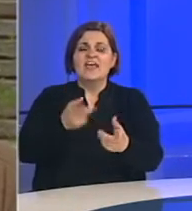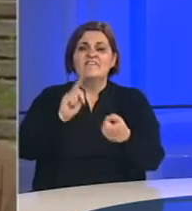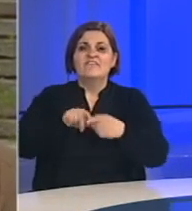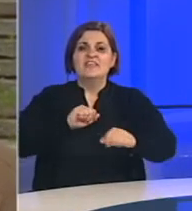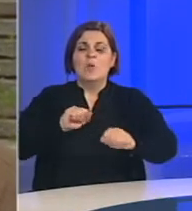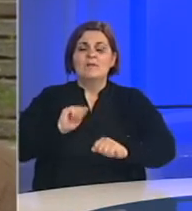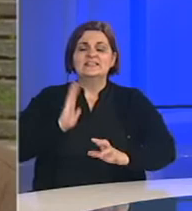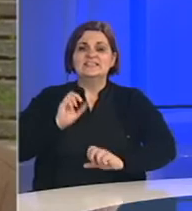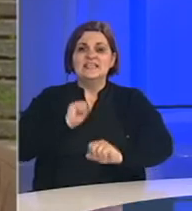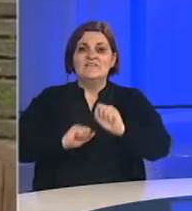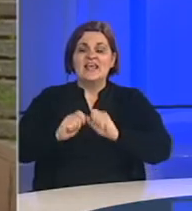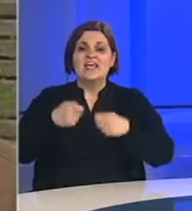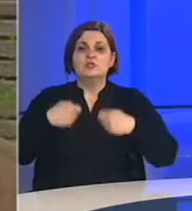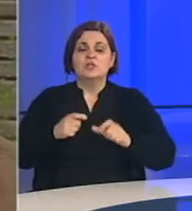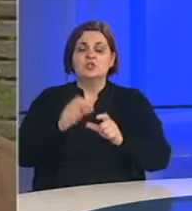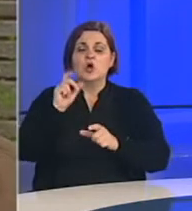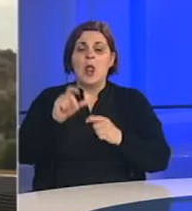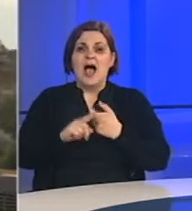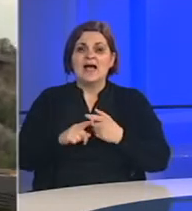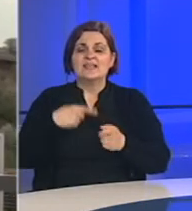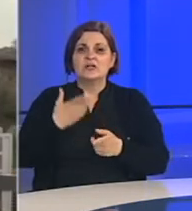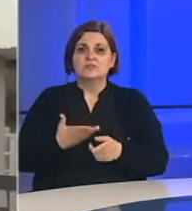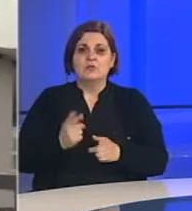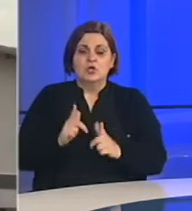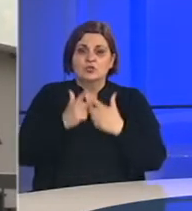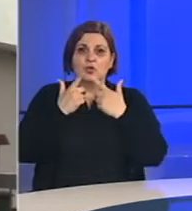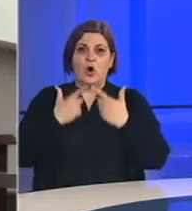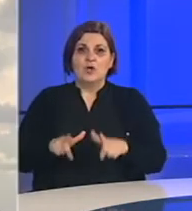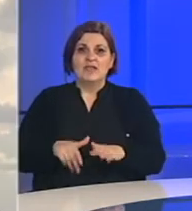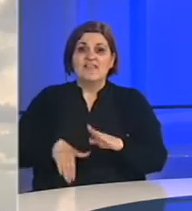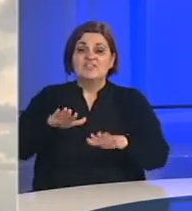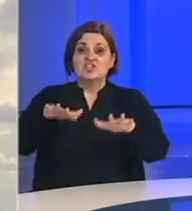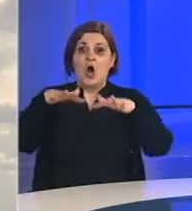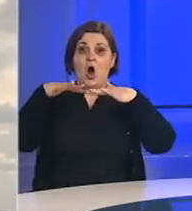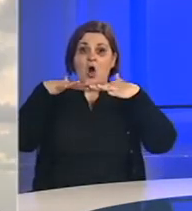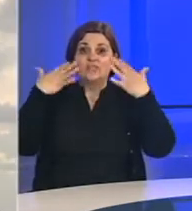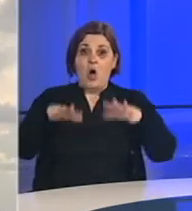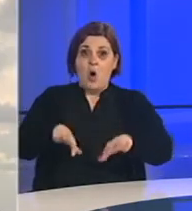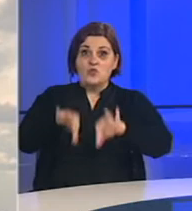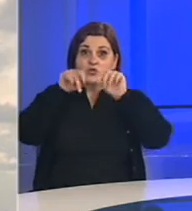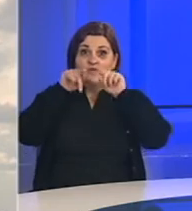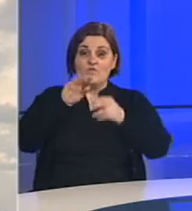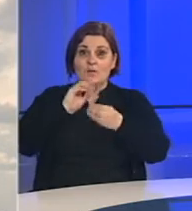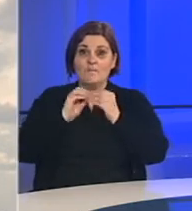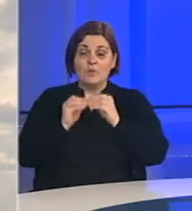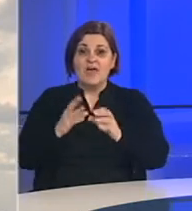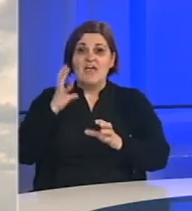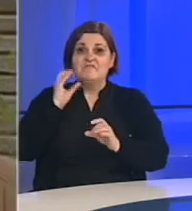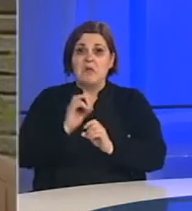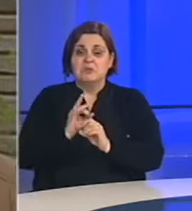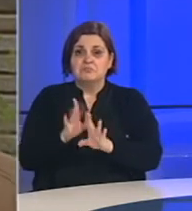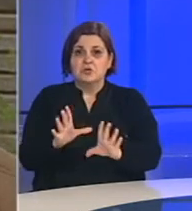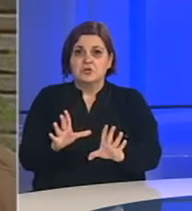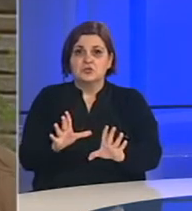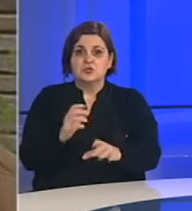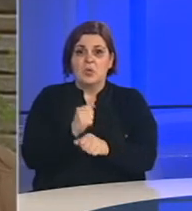uprave civilne zaštite i gospodina Solaka. Daista je nedopustivo da više od deset dana od otkrivanja ove afere vlada uopšte nije